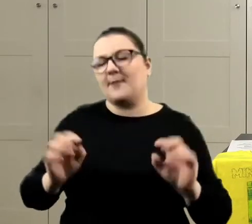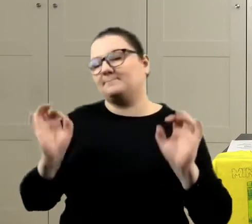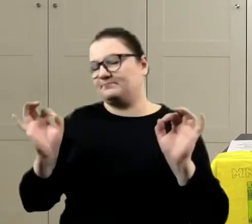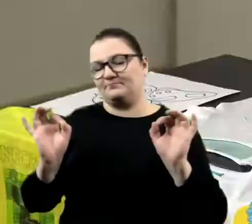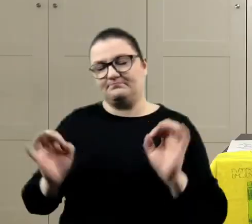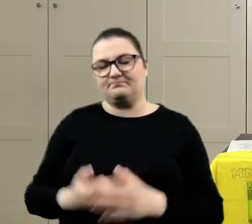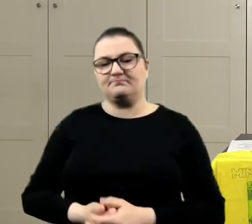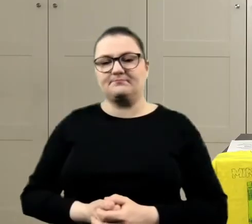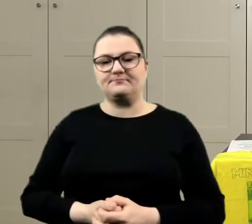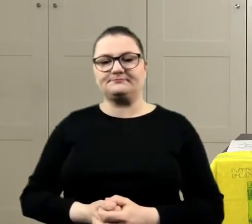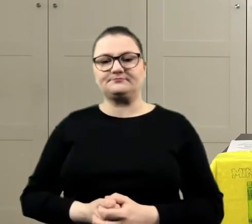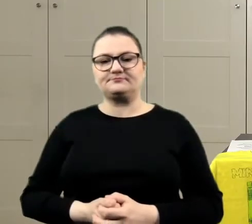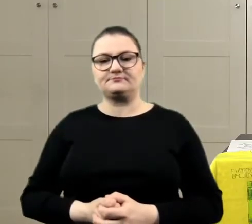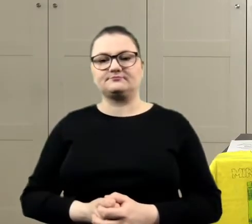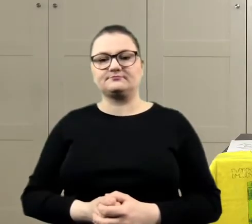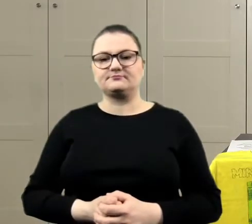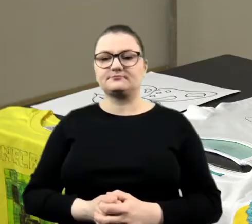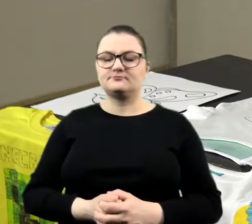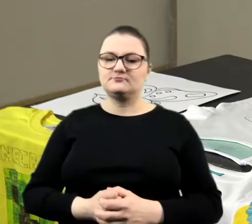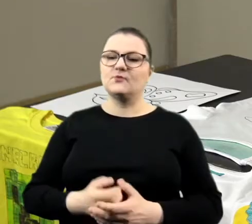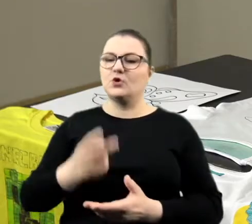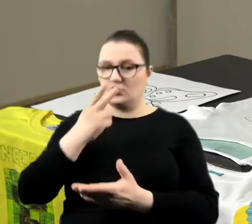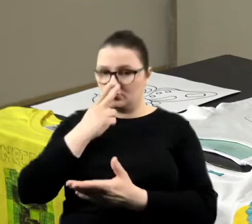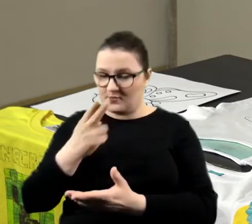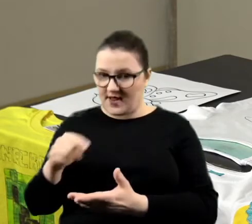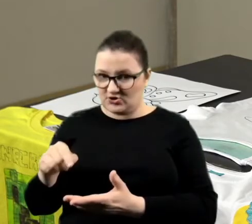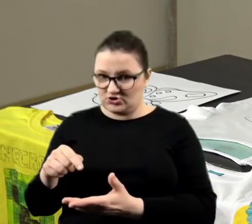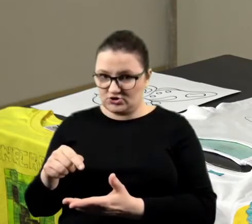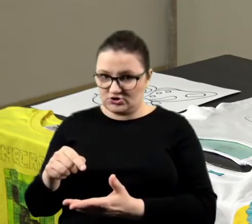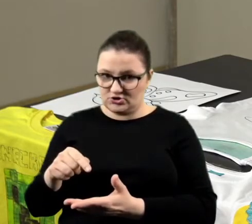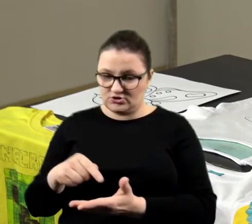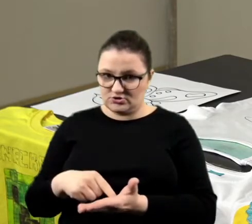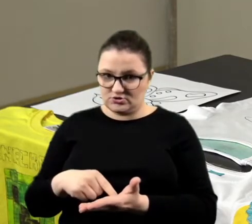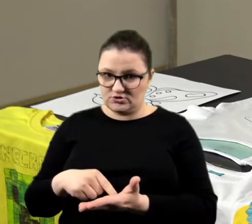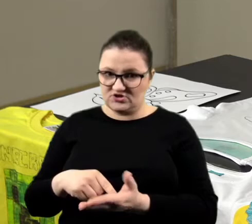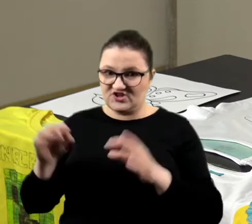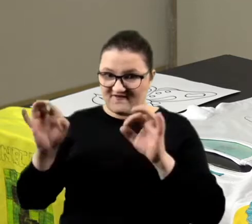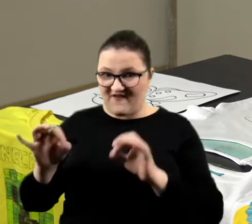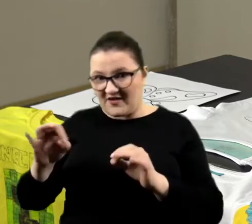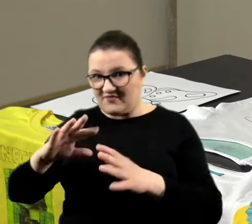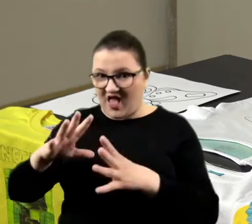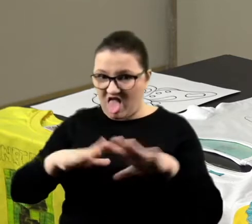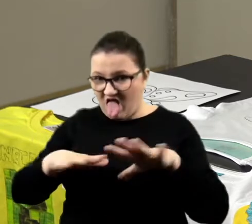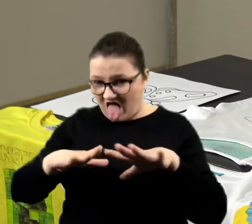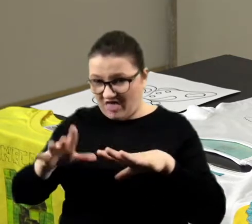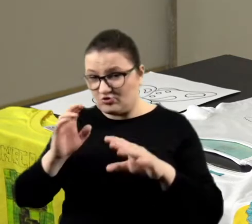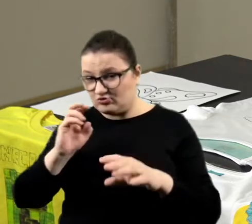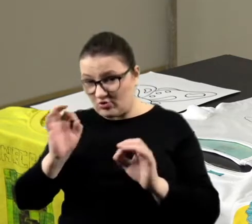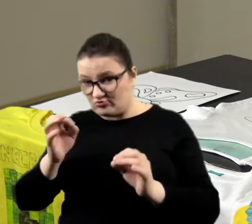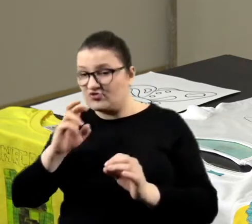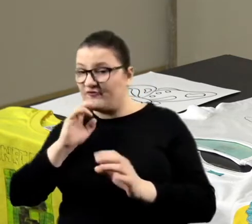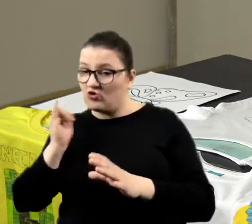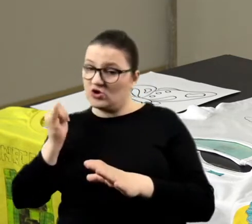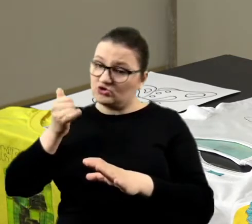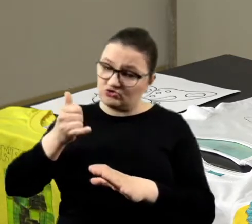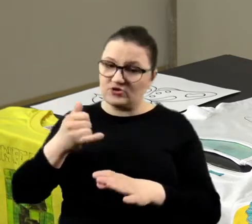dobra. Zobacz, czy nie jest ta farba za gęsta, czy trzeba dodać wody. Mogę